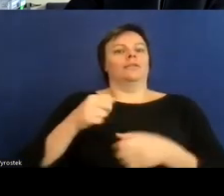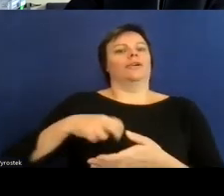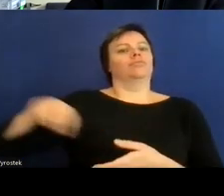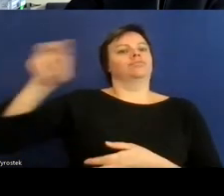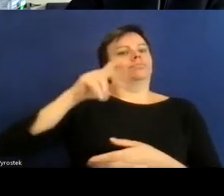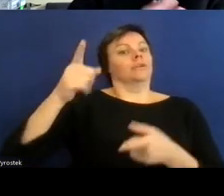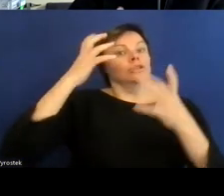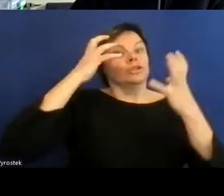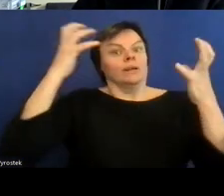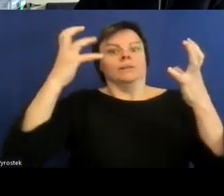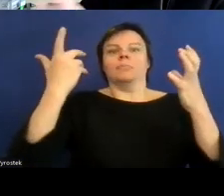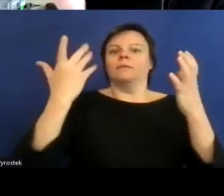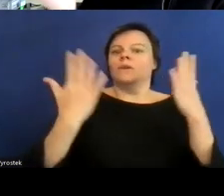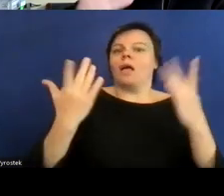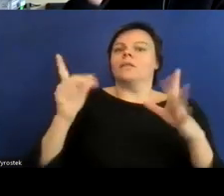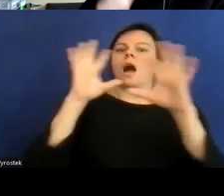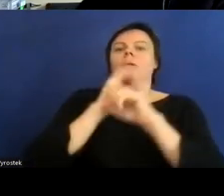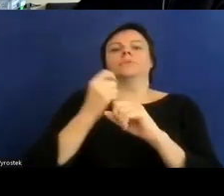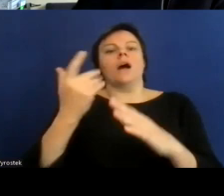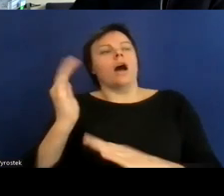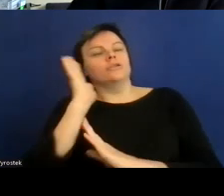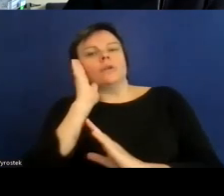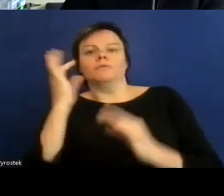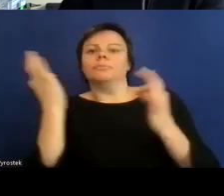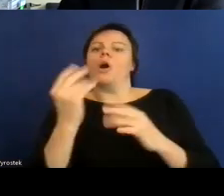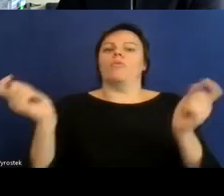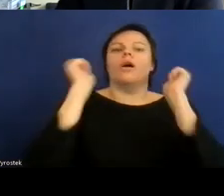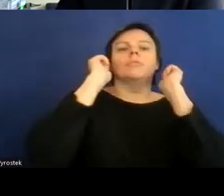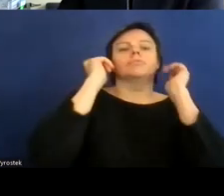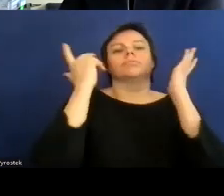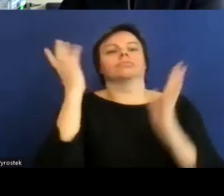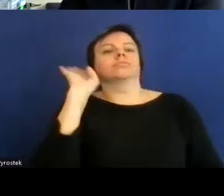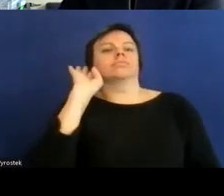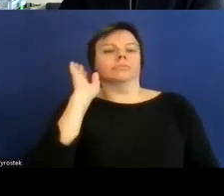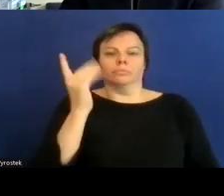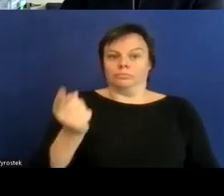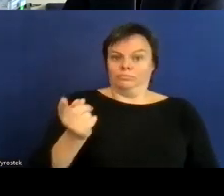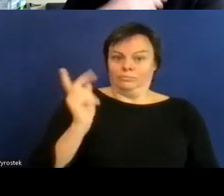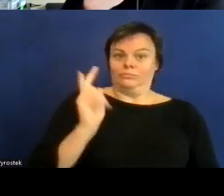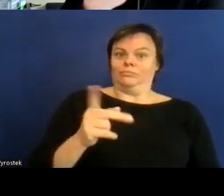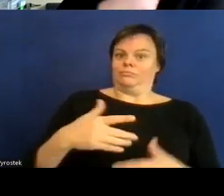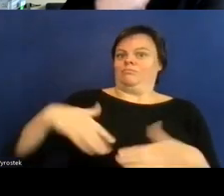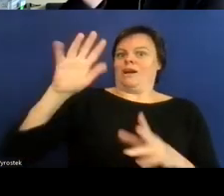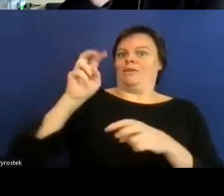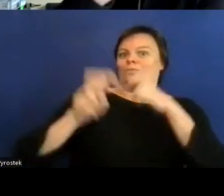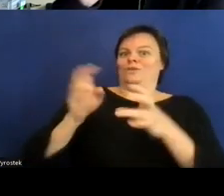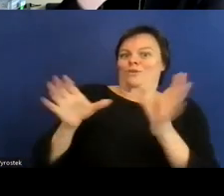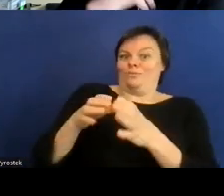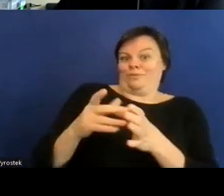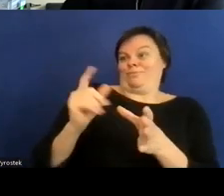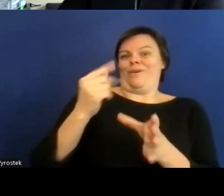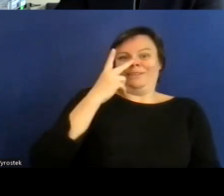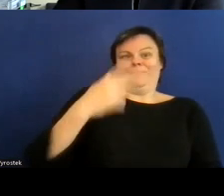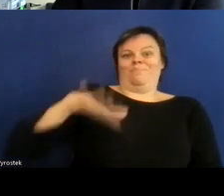und das ganze natürlich untertitel viele die dann bei fremdländischen oder fremdsprachigen film